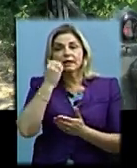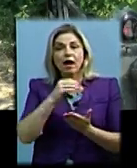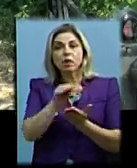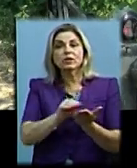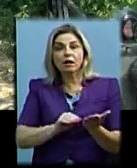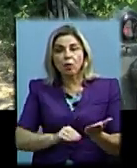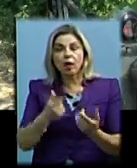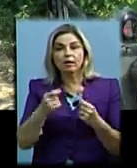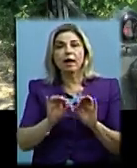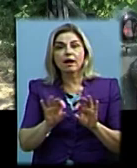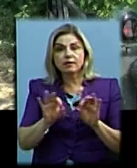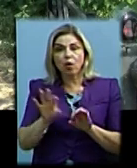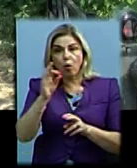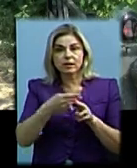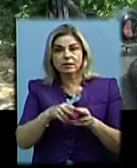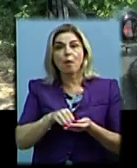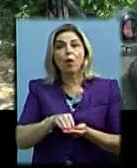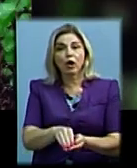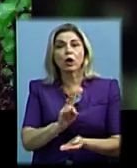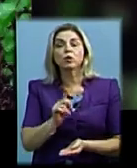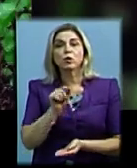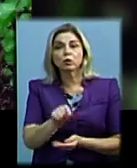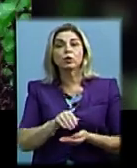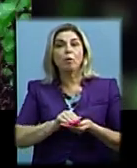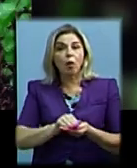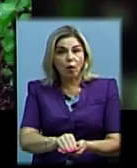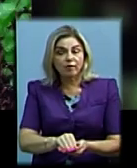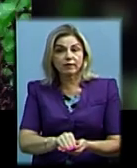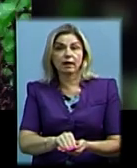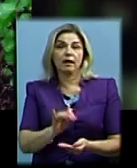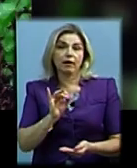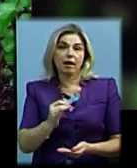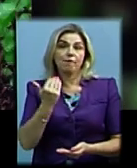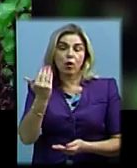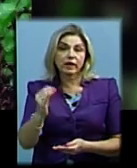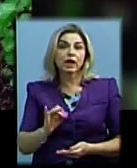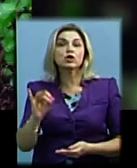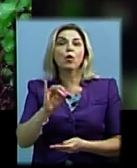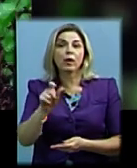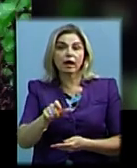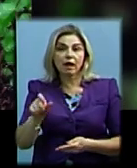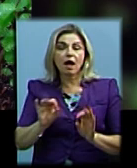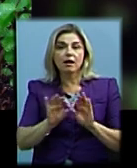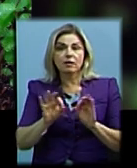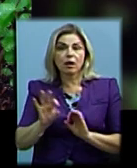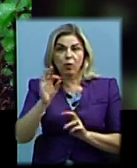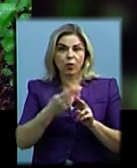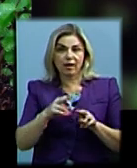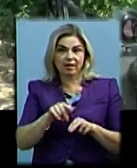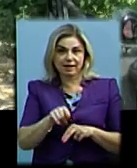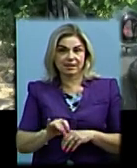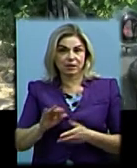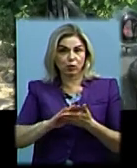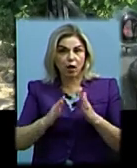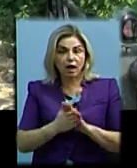розповідалося про цю могилу, хто тут похований. Вони розказали про цю ситуацію, про цю могилу